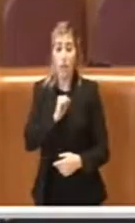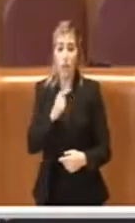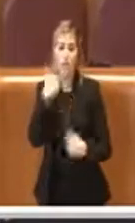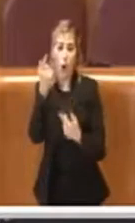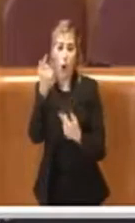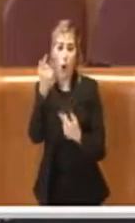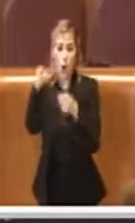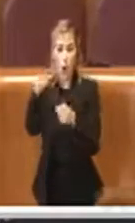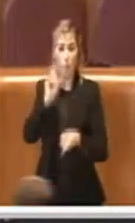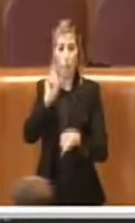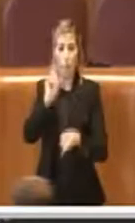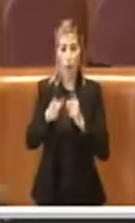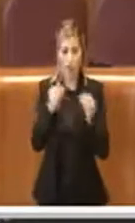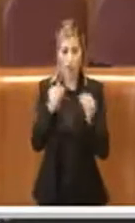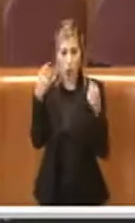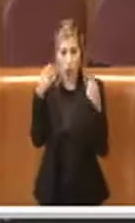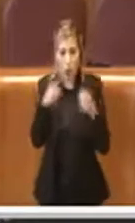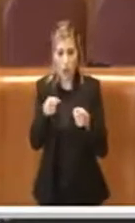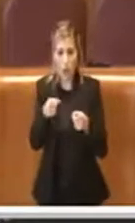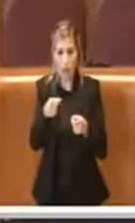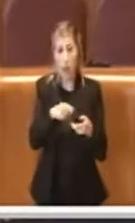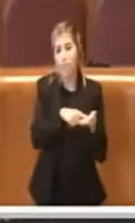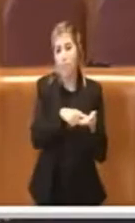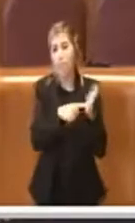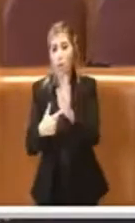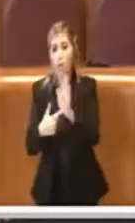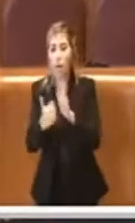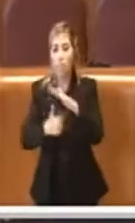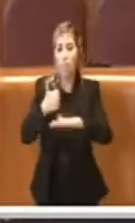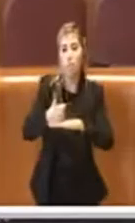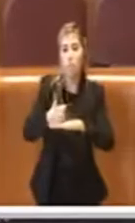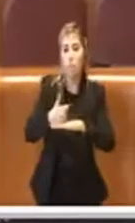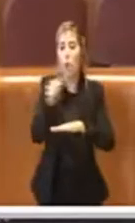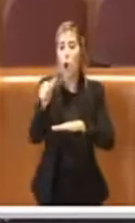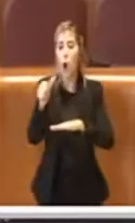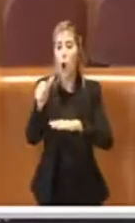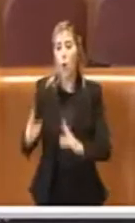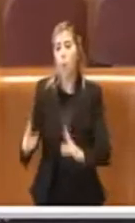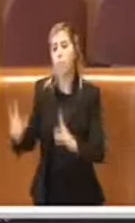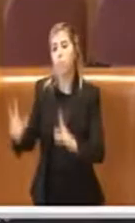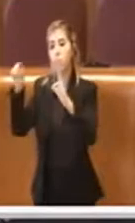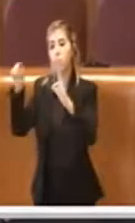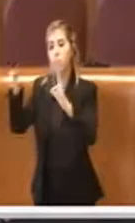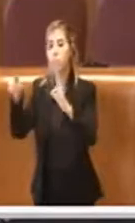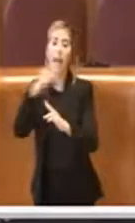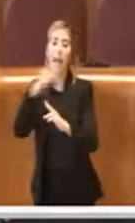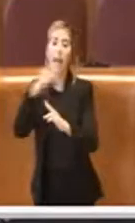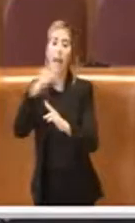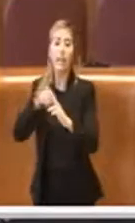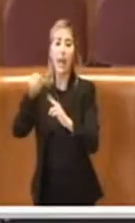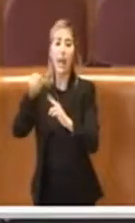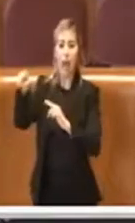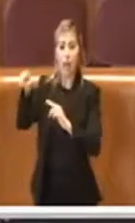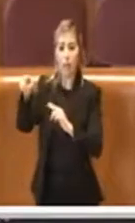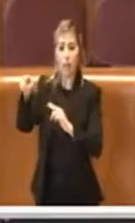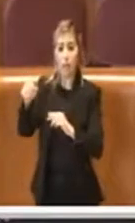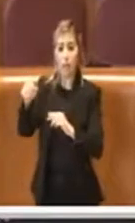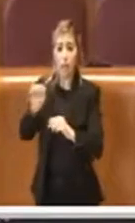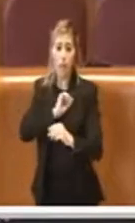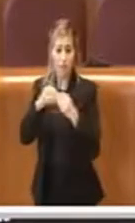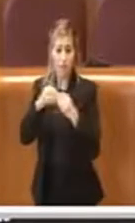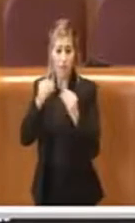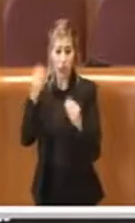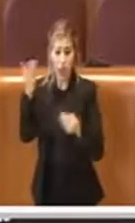in questo modo, rappresentando solo un determinato portatore di interesse, come probabilmente fa